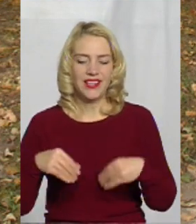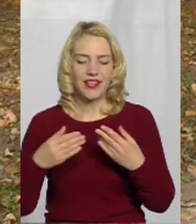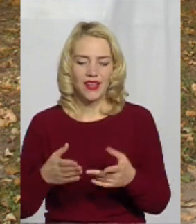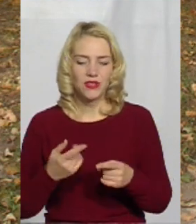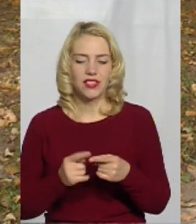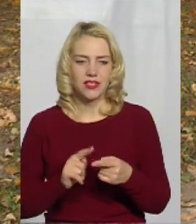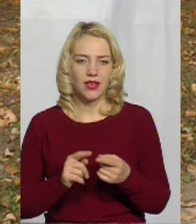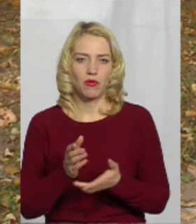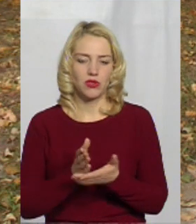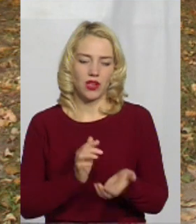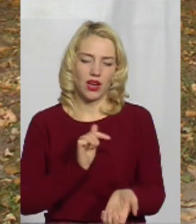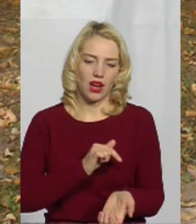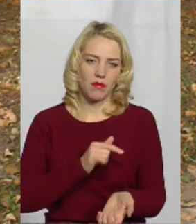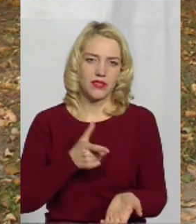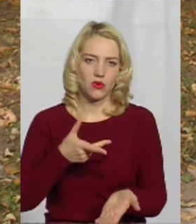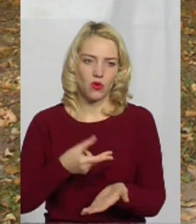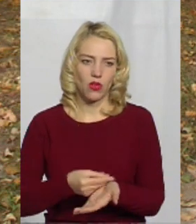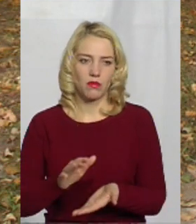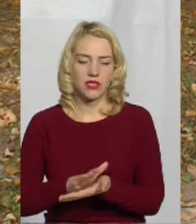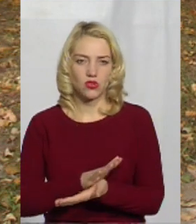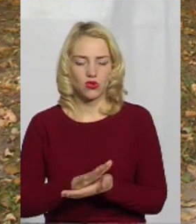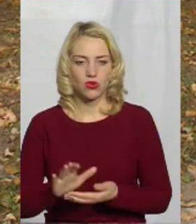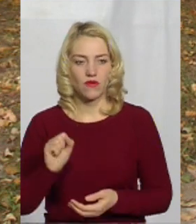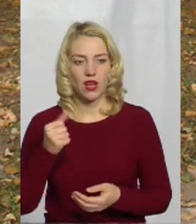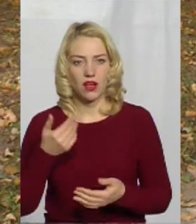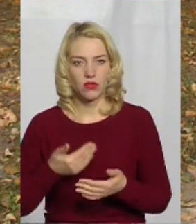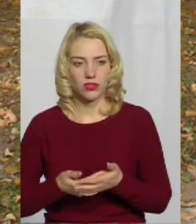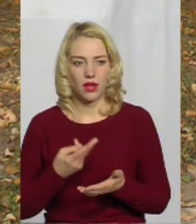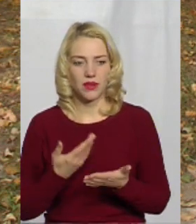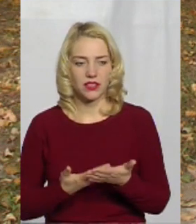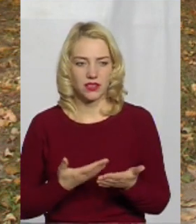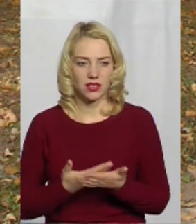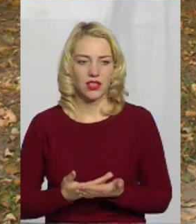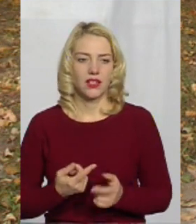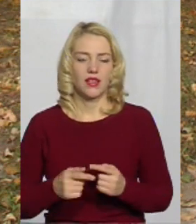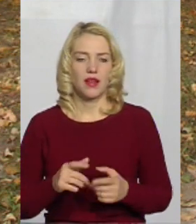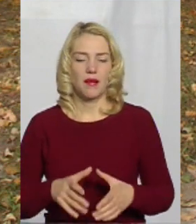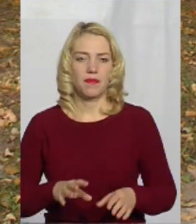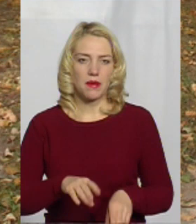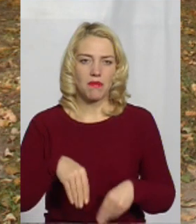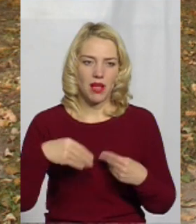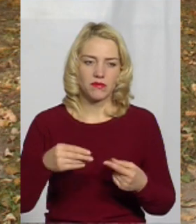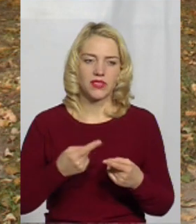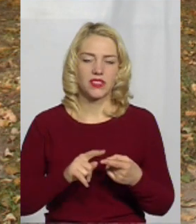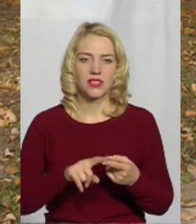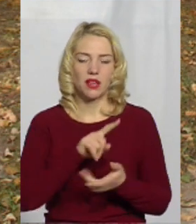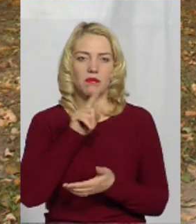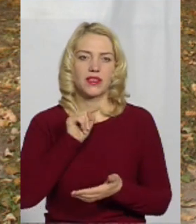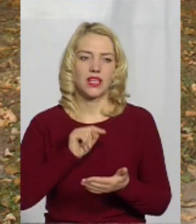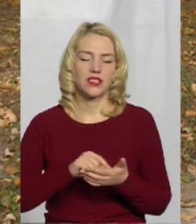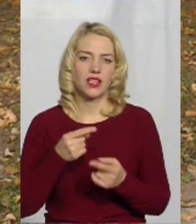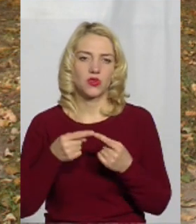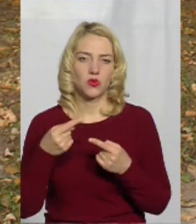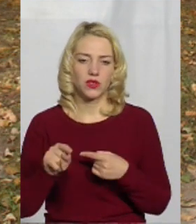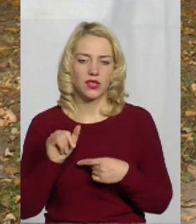крапельниці, уколи, всі абсолютно безкоштовно. А, наприклад, памперси, це питання вже друге.